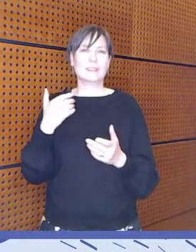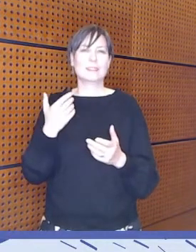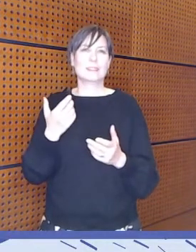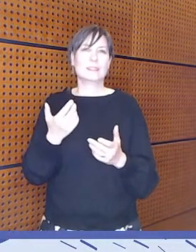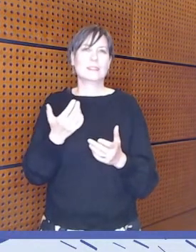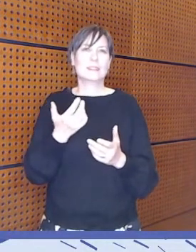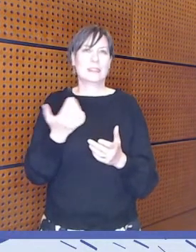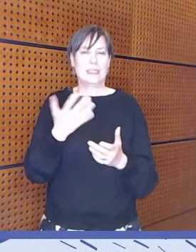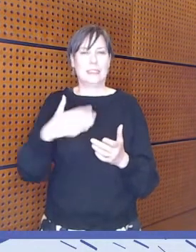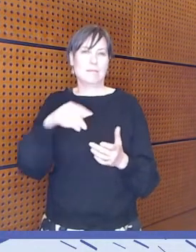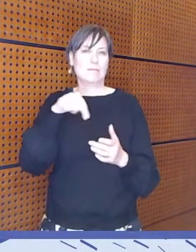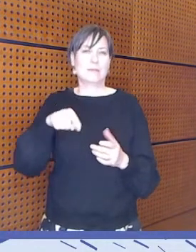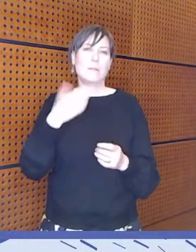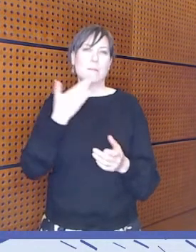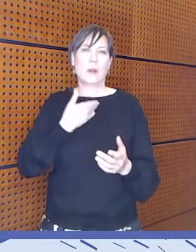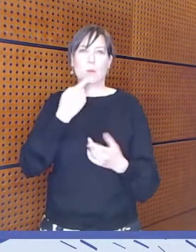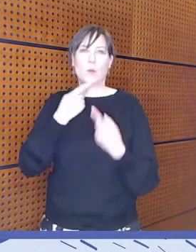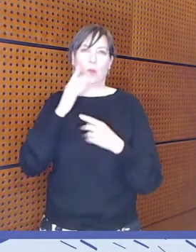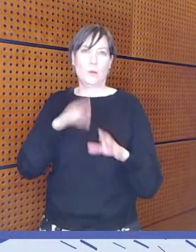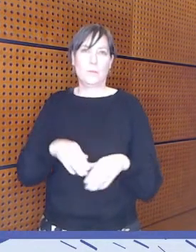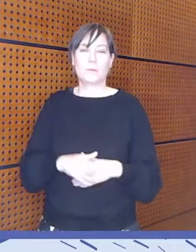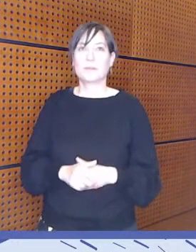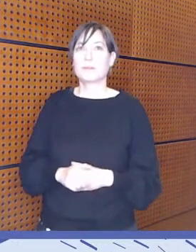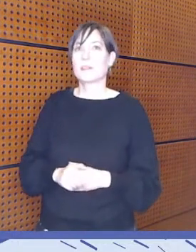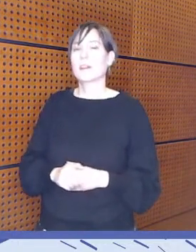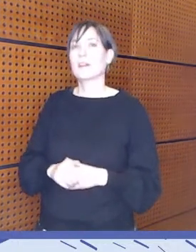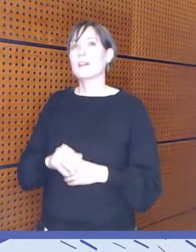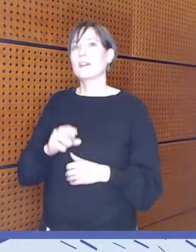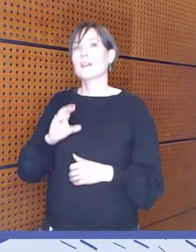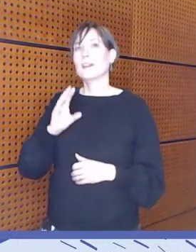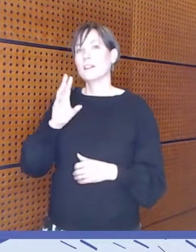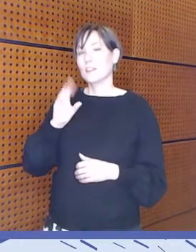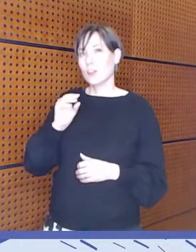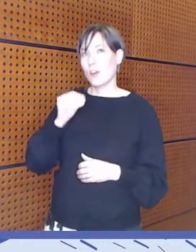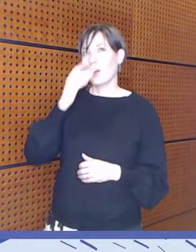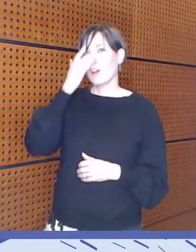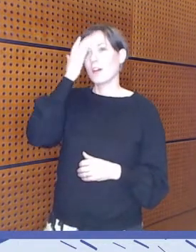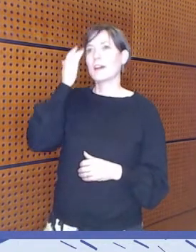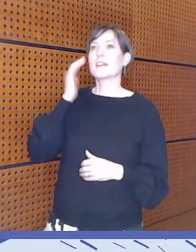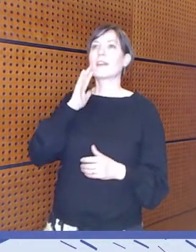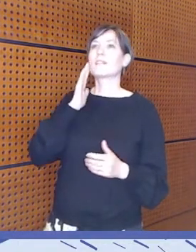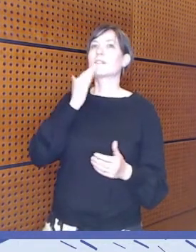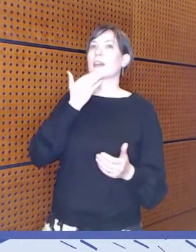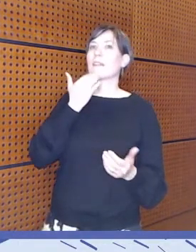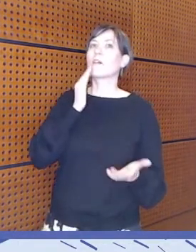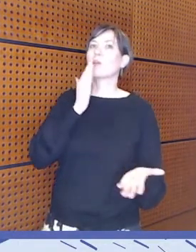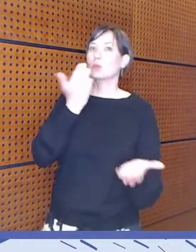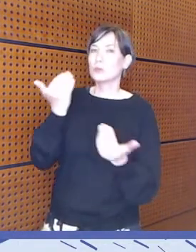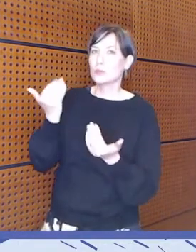sitä ollaan paljon puhuttu. Joo, varmasti se, kun me mietitään, että ketä me kutsutaan